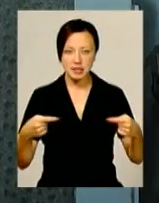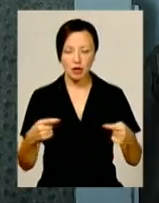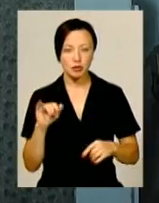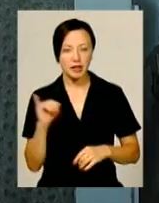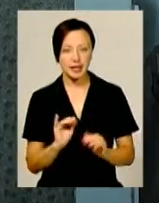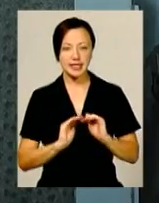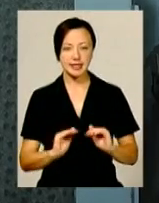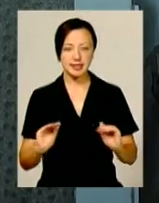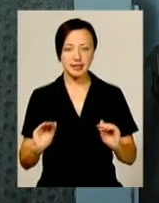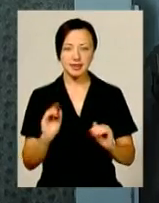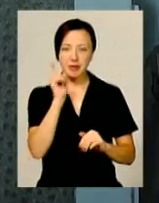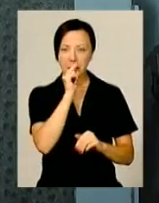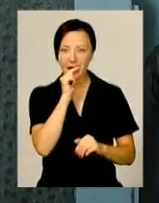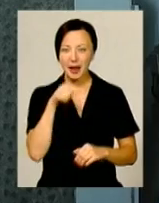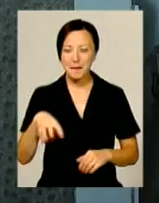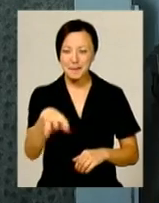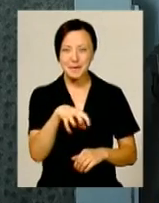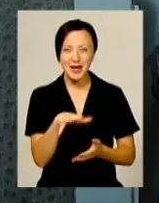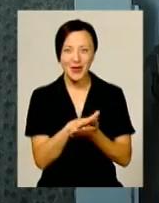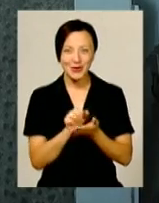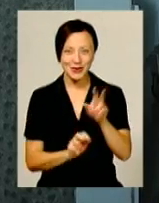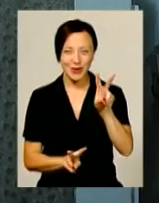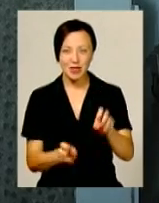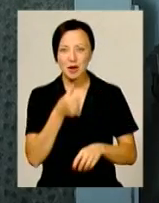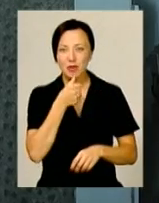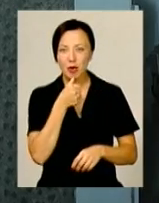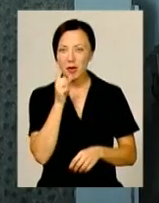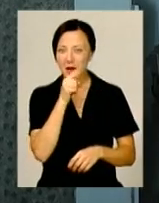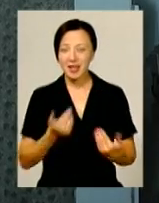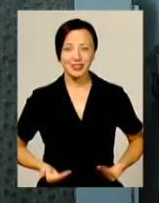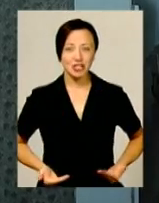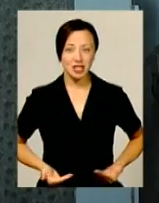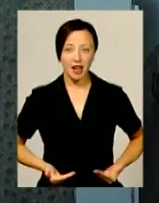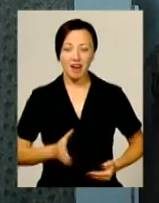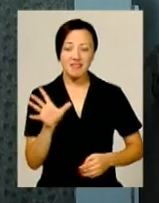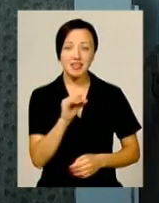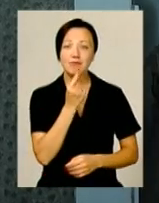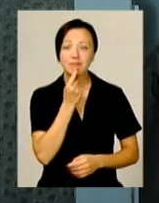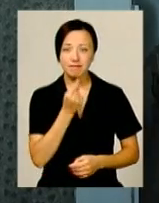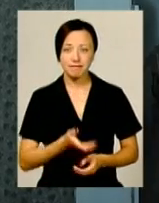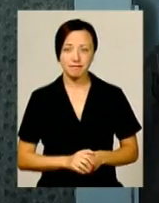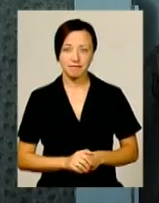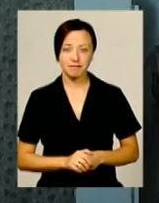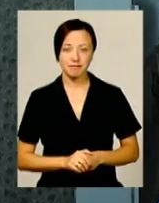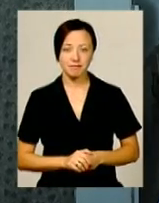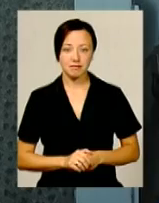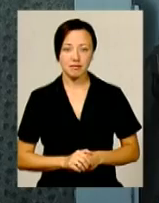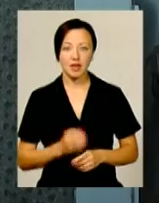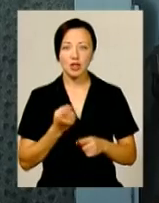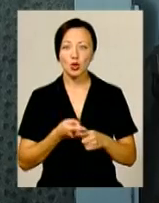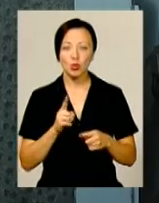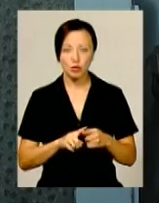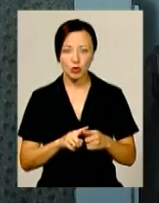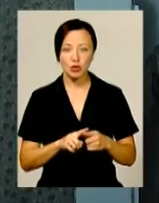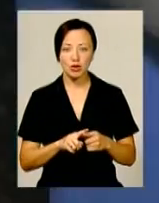це такі маленькі пилососи, які пробують своє маленьке життя, все на язик, на зуб. Тому